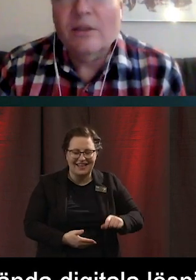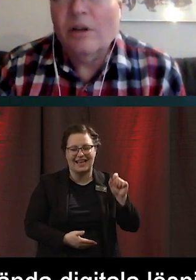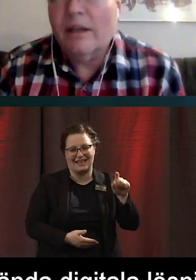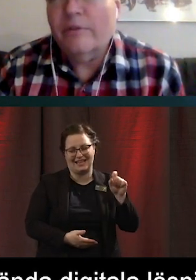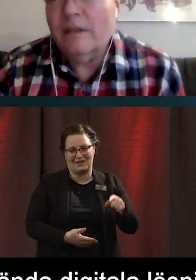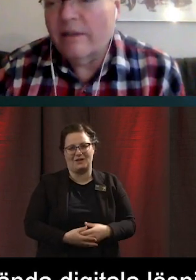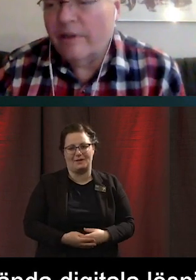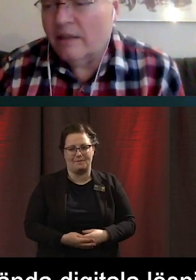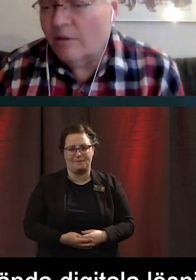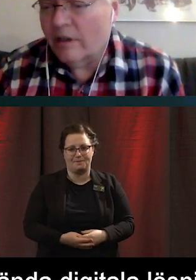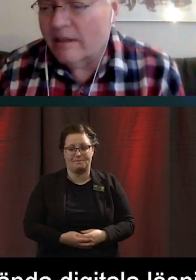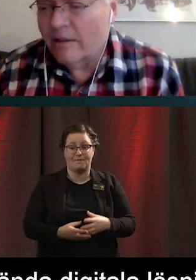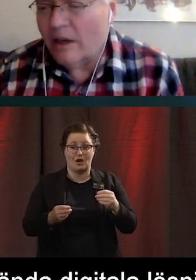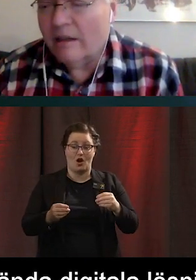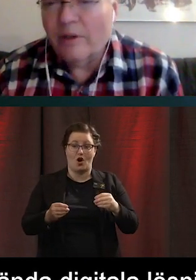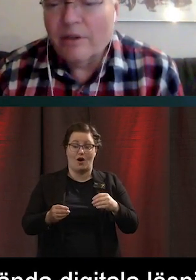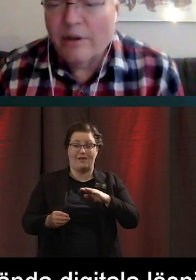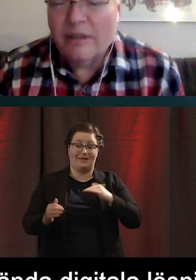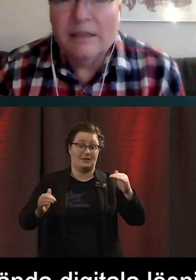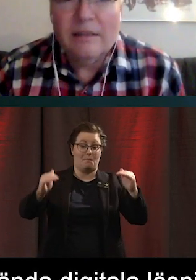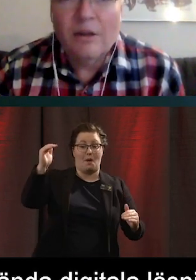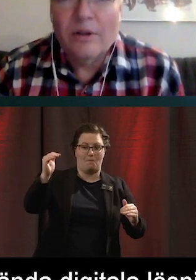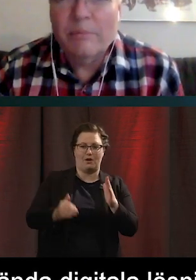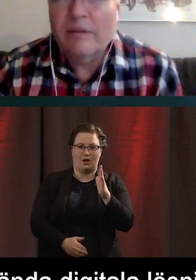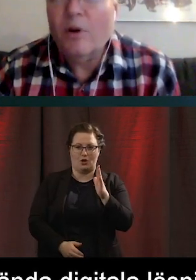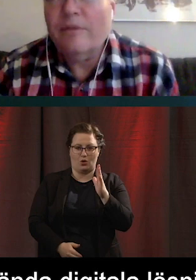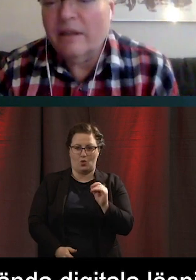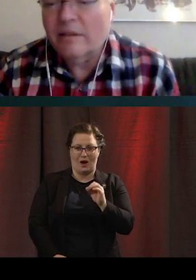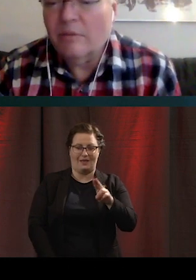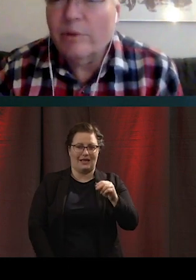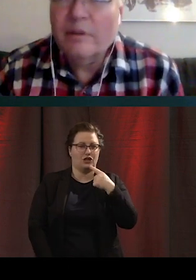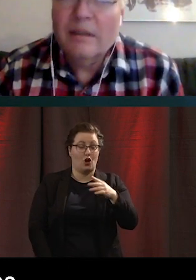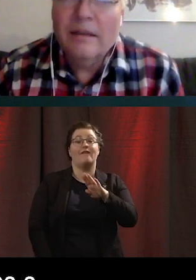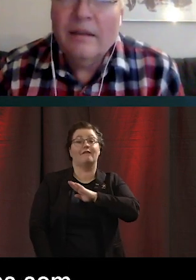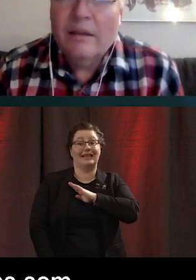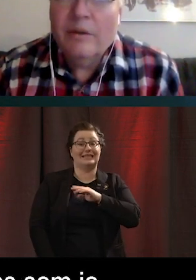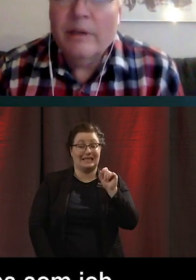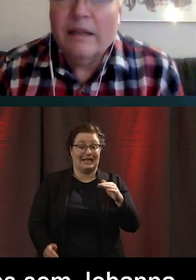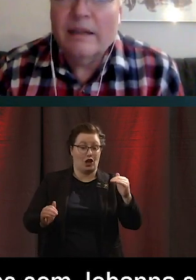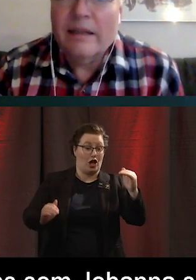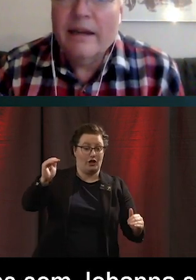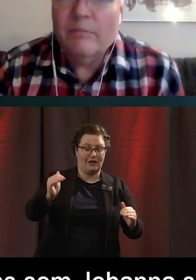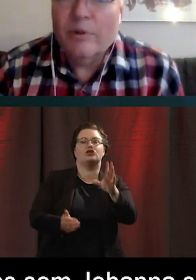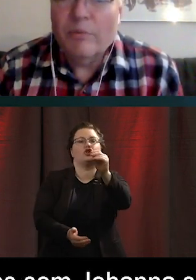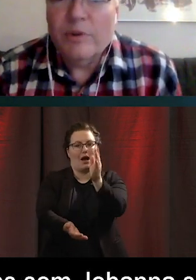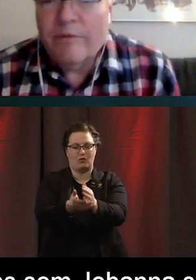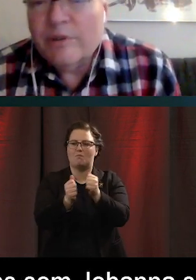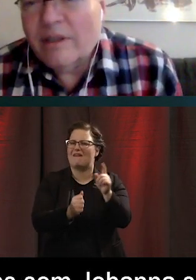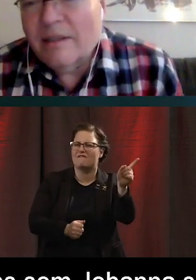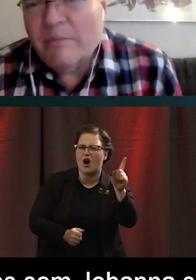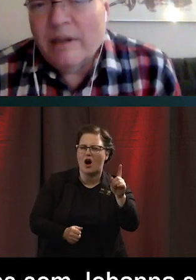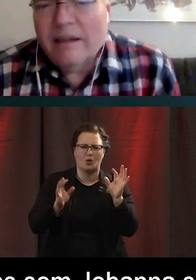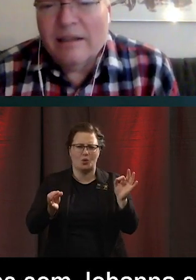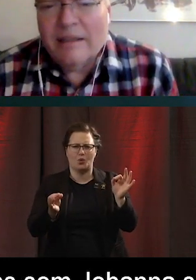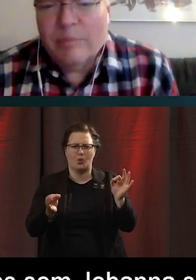den här digitala klyftan. Men det finns sådana säger Johanna och det gör det ju helt klart. Men var finns de och hur är karaktären på dem då? jag